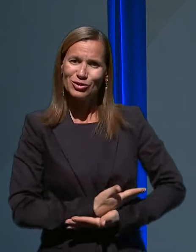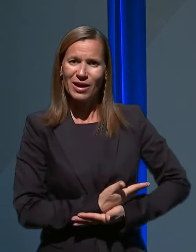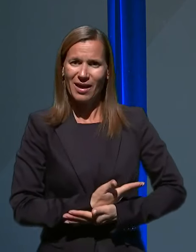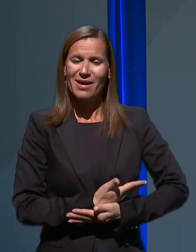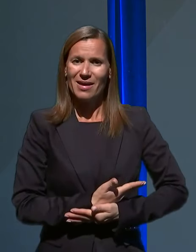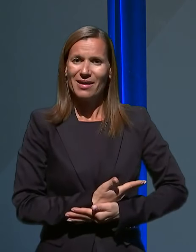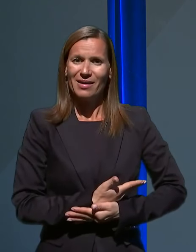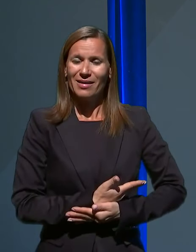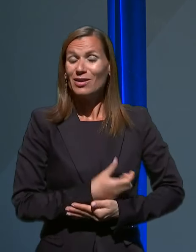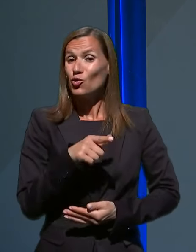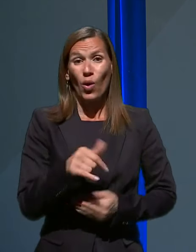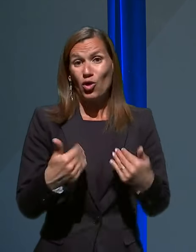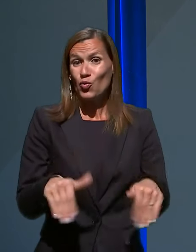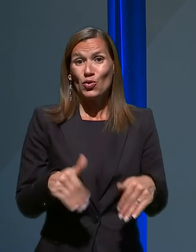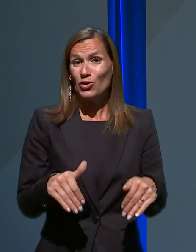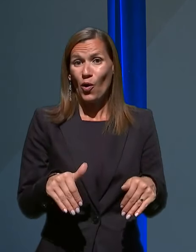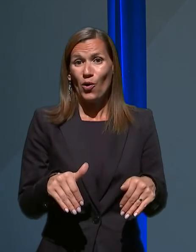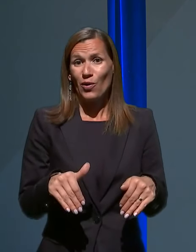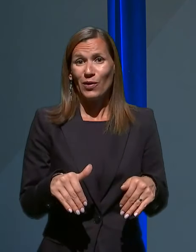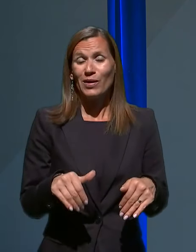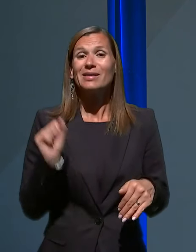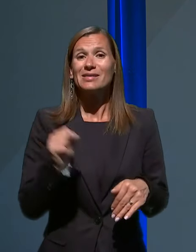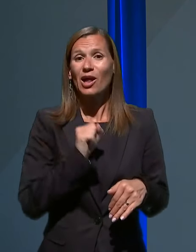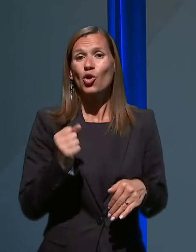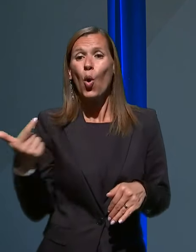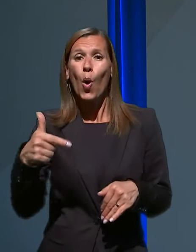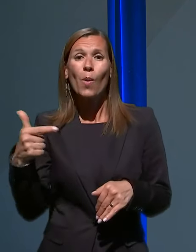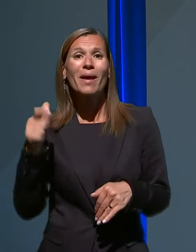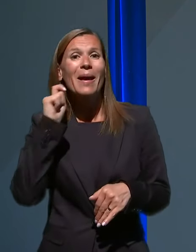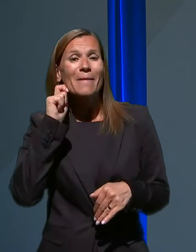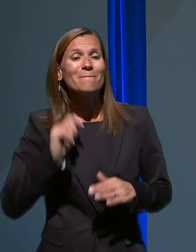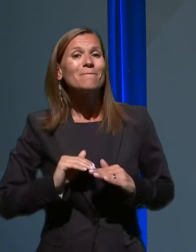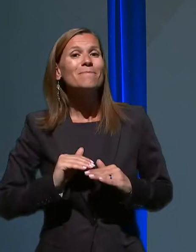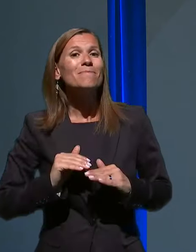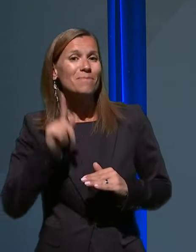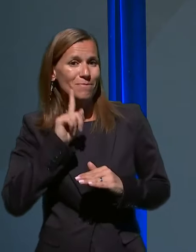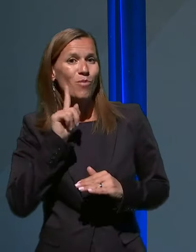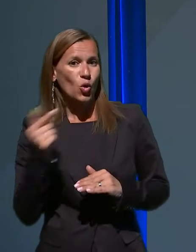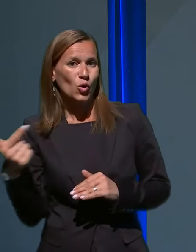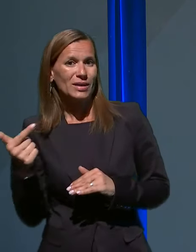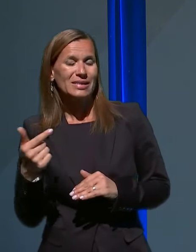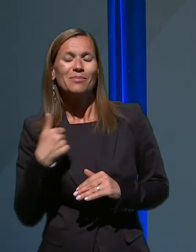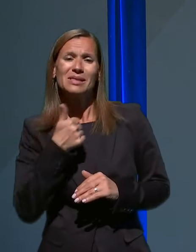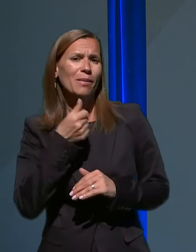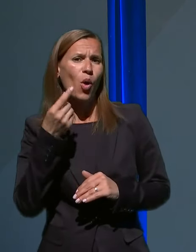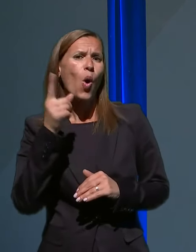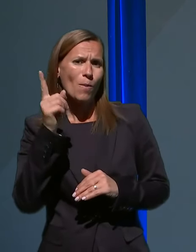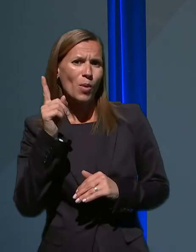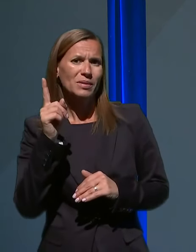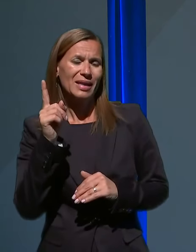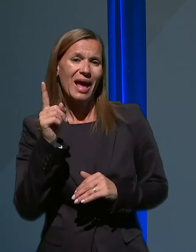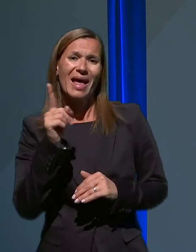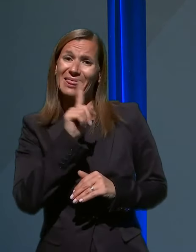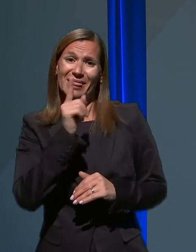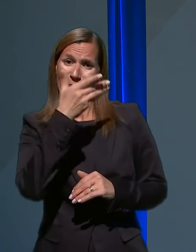nujno. In tukaj bi obe porodnici samo spomnila na to, ker sem na vse zadnje pediatr, ne